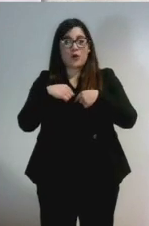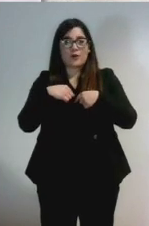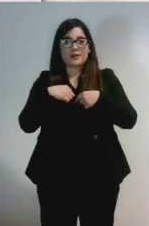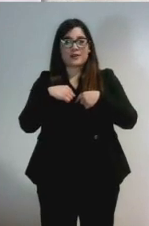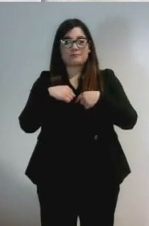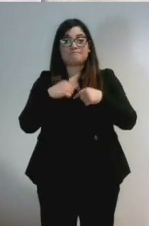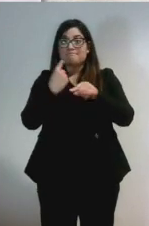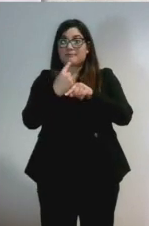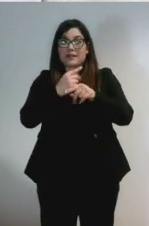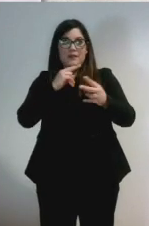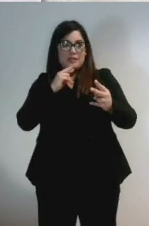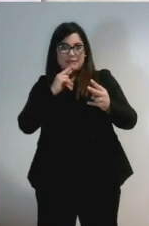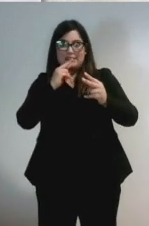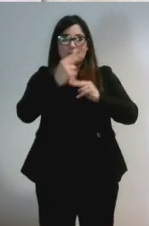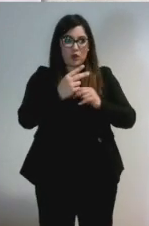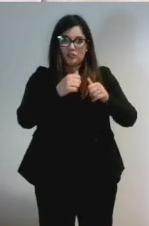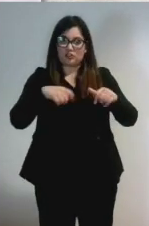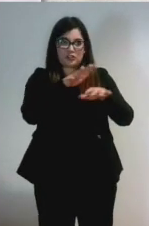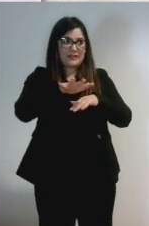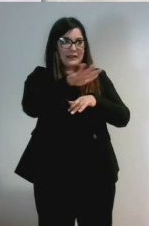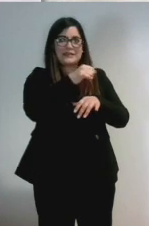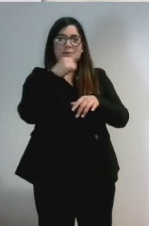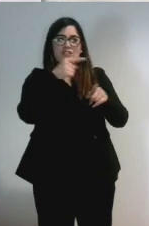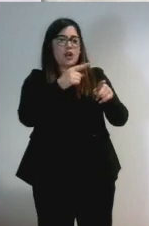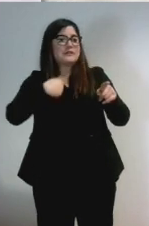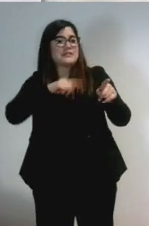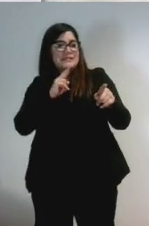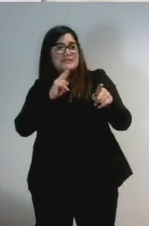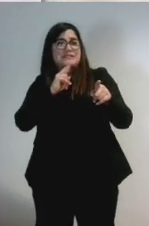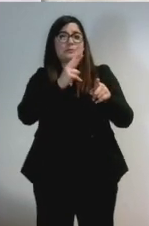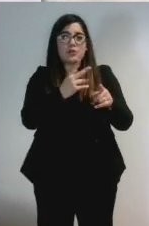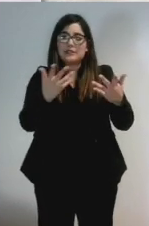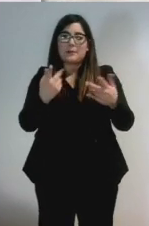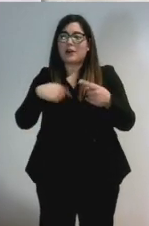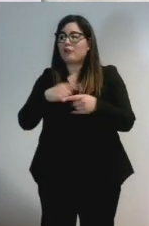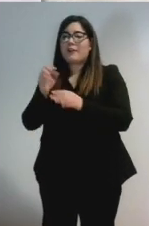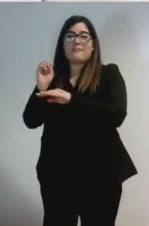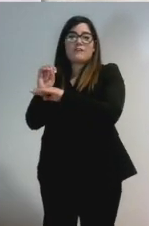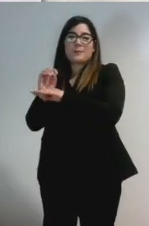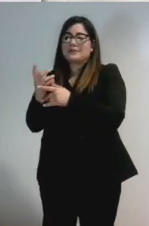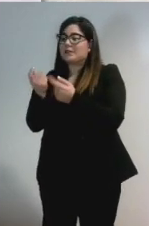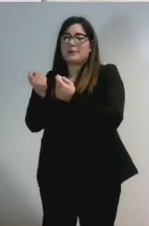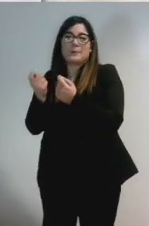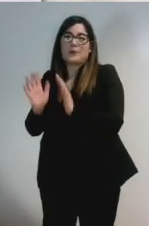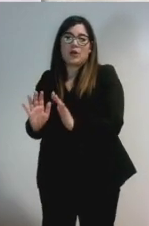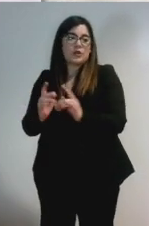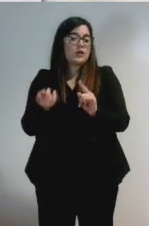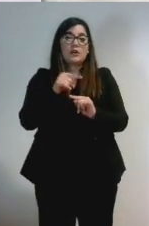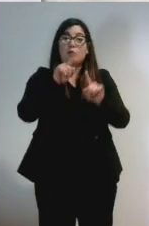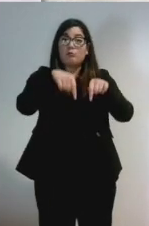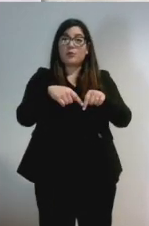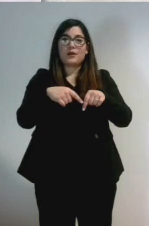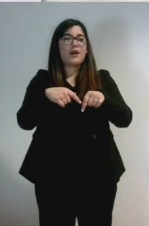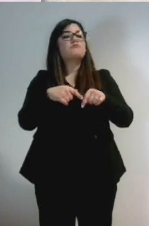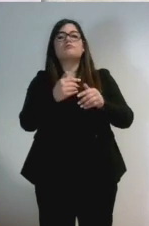ai nostri concittadini investiamo il nostro poco tempo libero sulla formazione. Siamo quelli che non si arrendono mai, neanche davanti